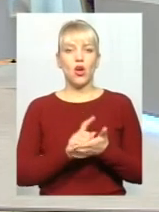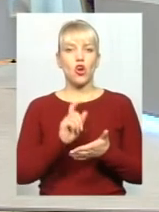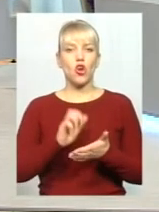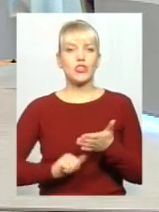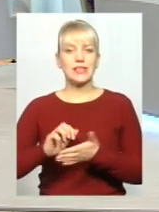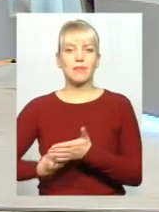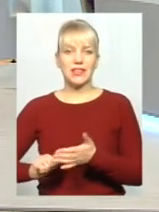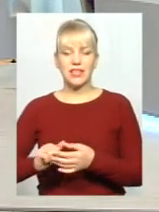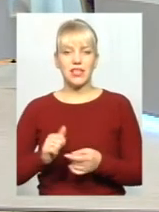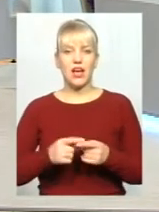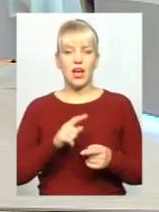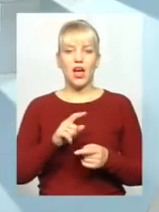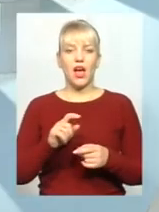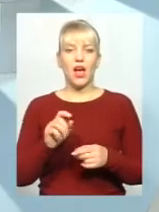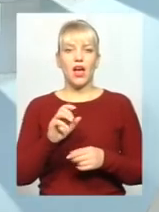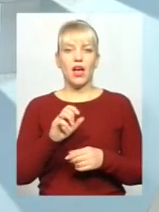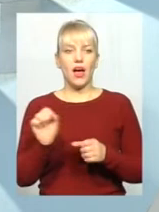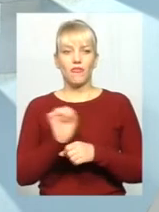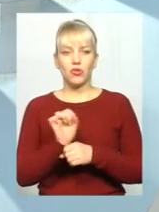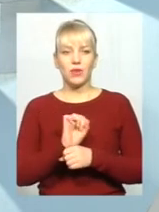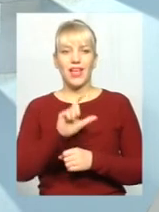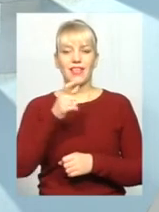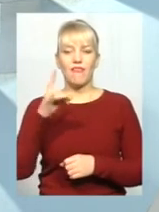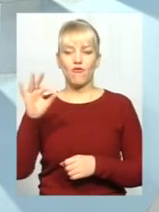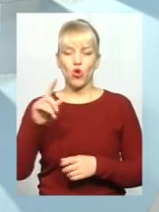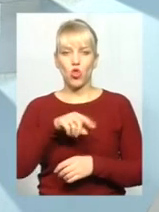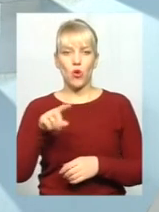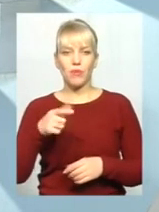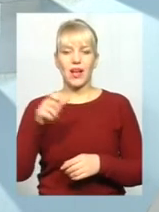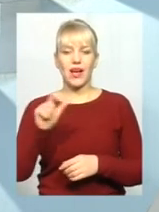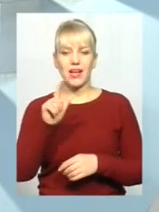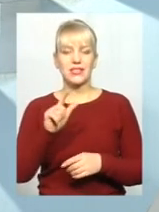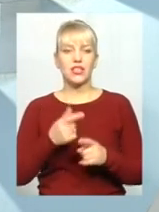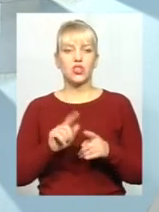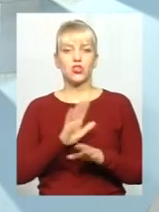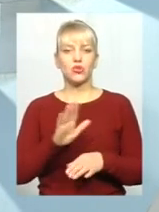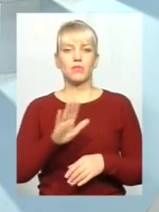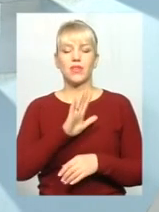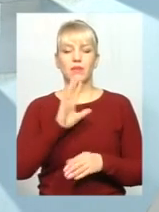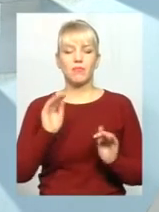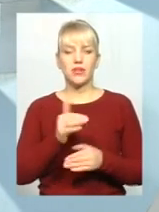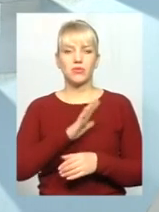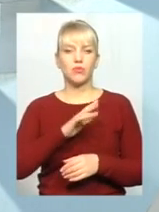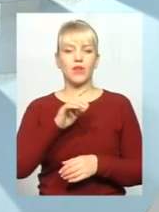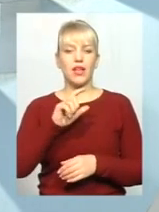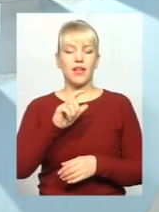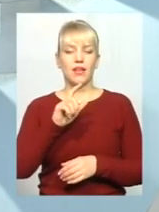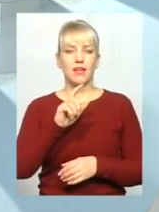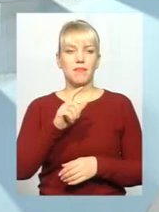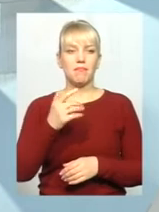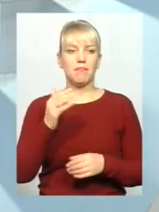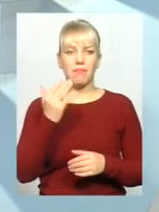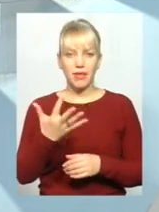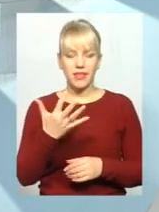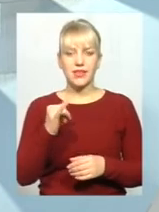норми по викиду газів в Євро-5, що було не нижче Євро-5 і рік випуска автомобіля має